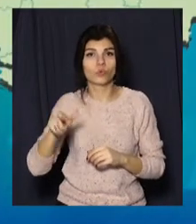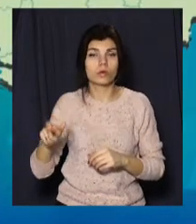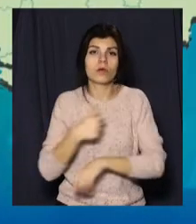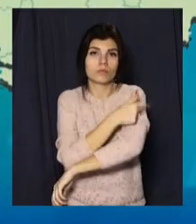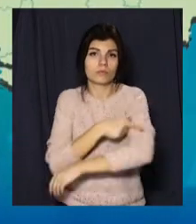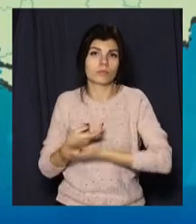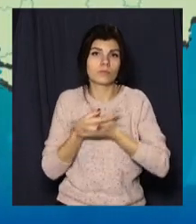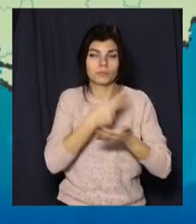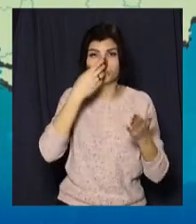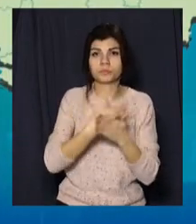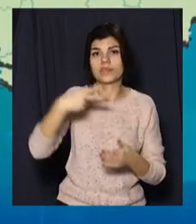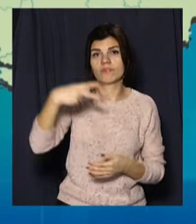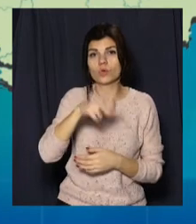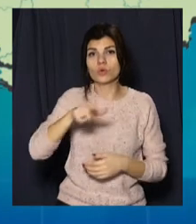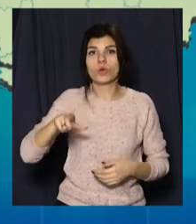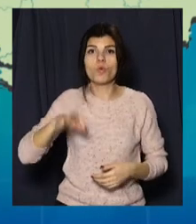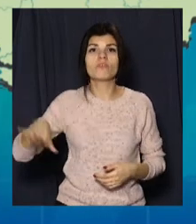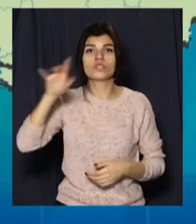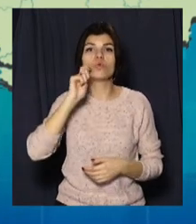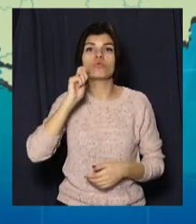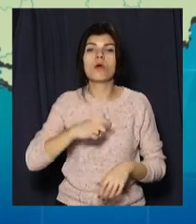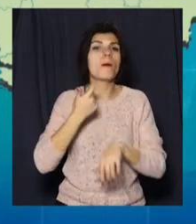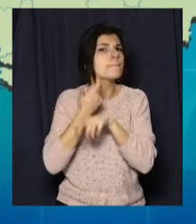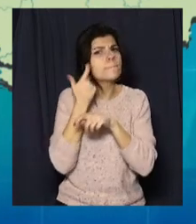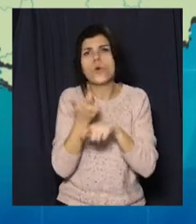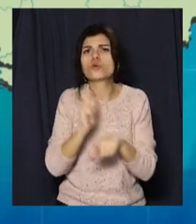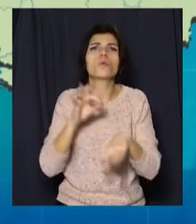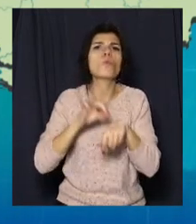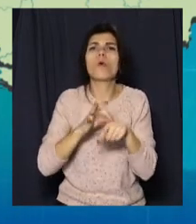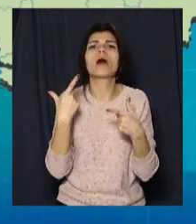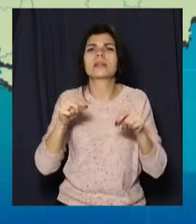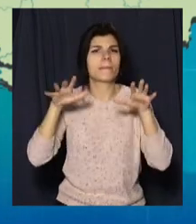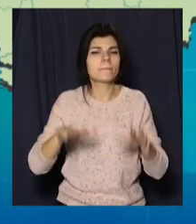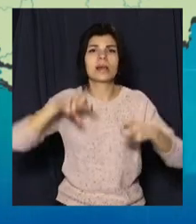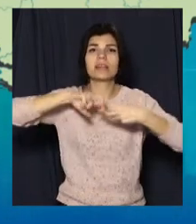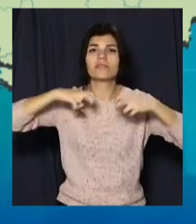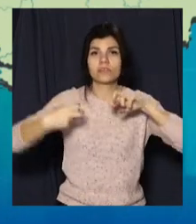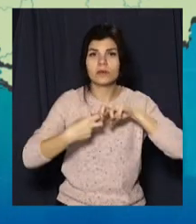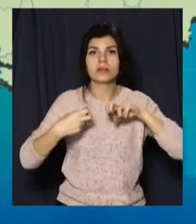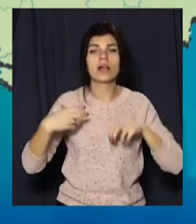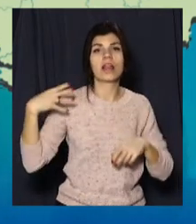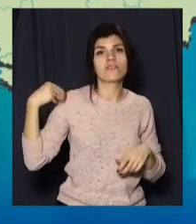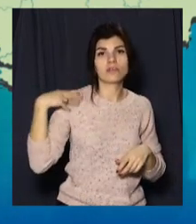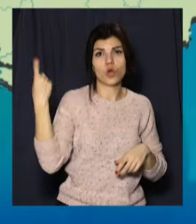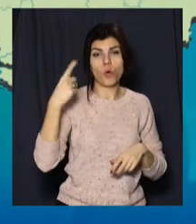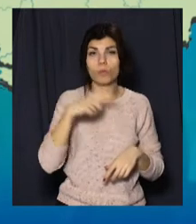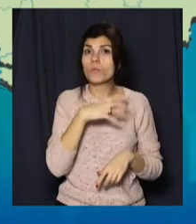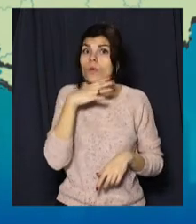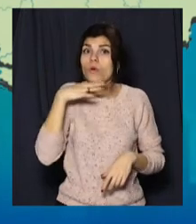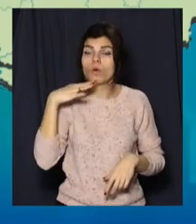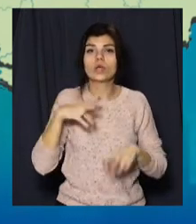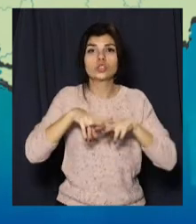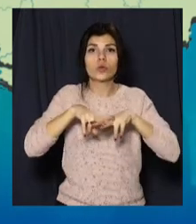Ушпиталили понад 2 тисячі пацієнтів. Антилідери за темпами поширення корони – Івано-Франківська і Львівська області.